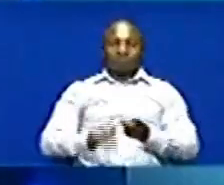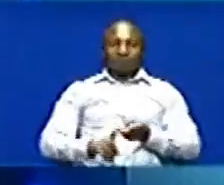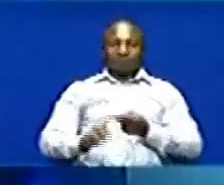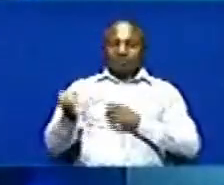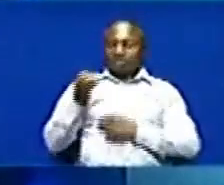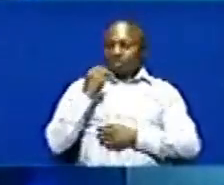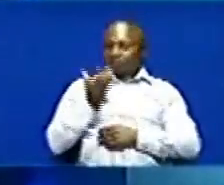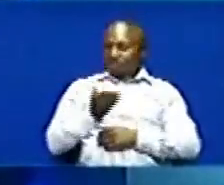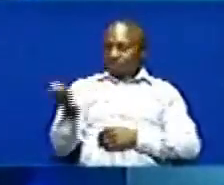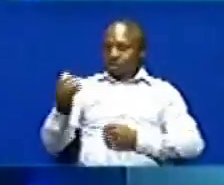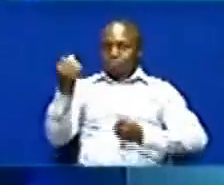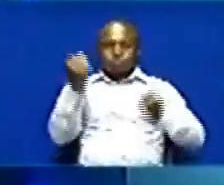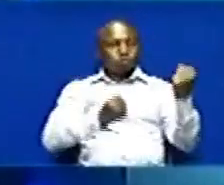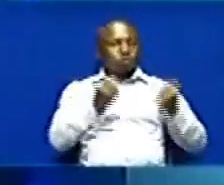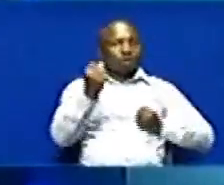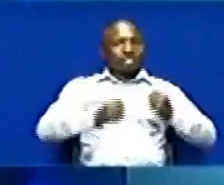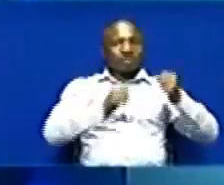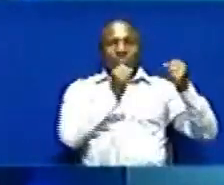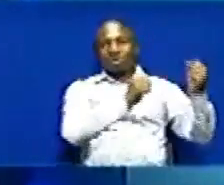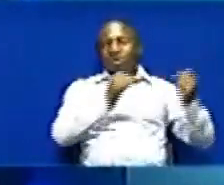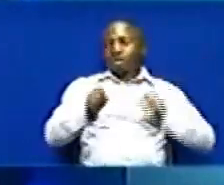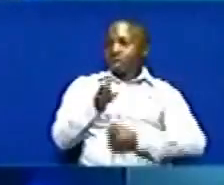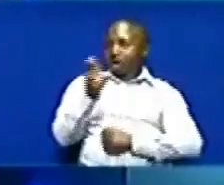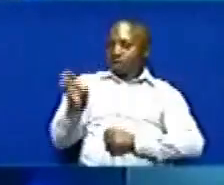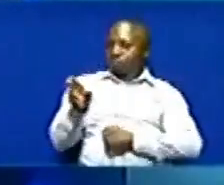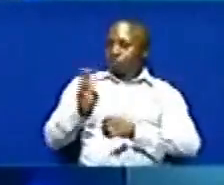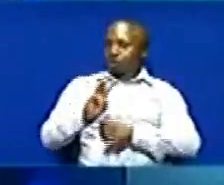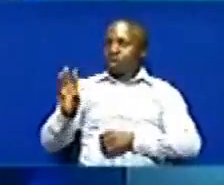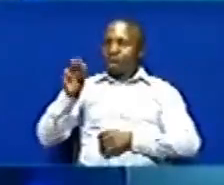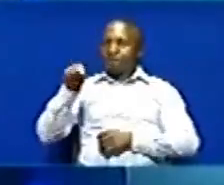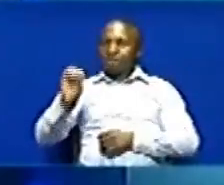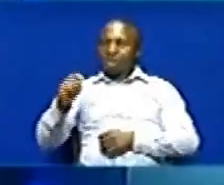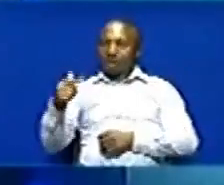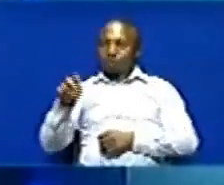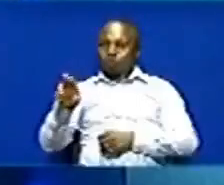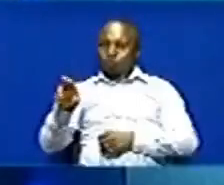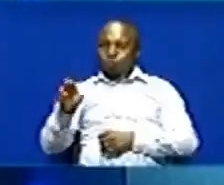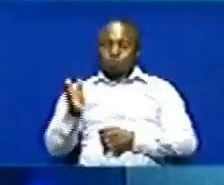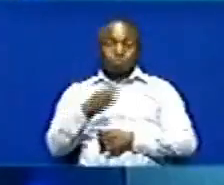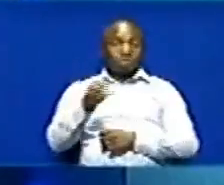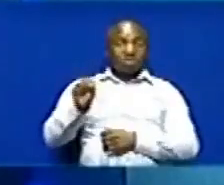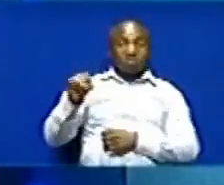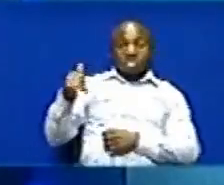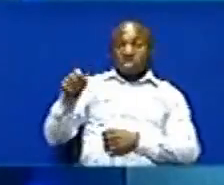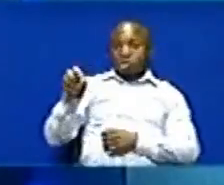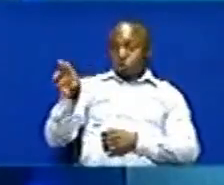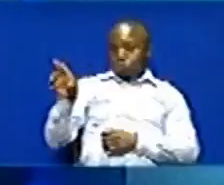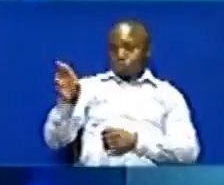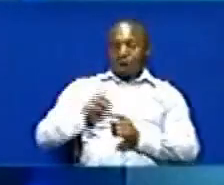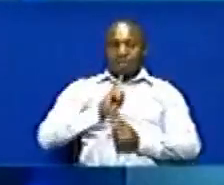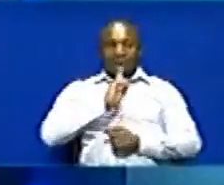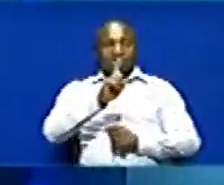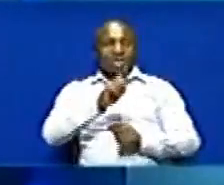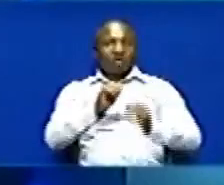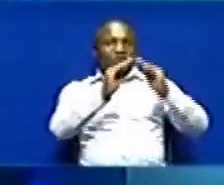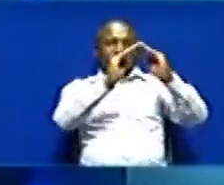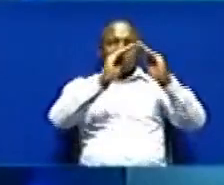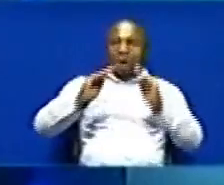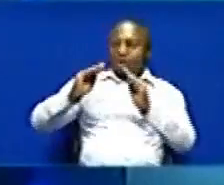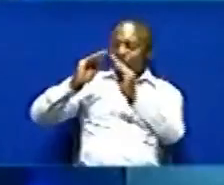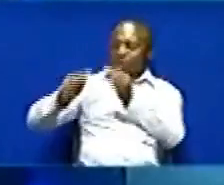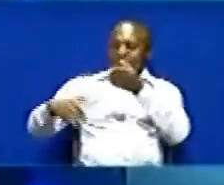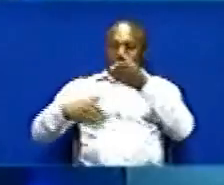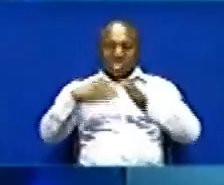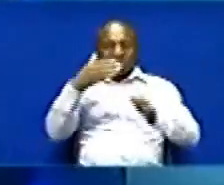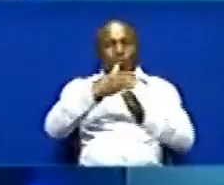tarifa nyingine Mkuruginsi mtendajwa al-masha Rwila ya meyatu mkwani simi Ufabia ni manoza Hameegiza vibanda vilivyo jengwa